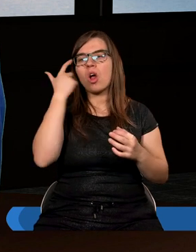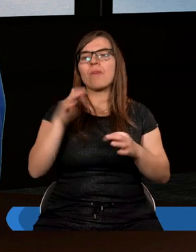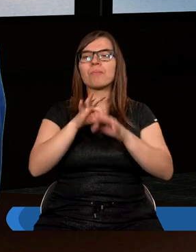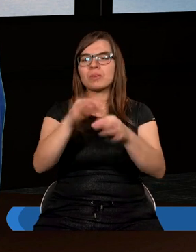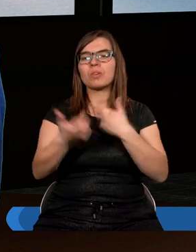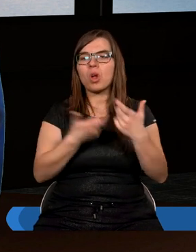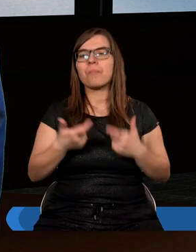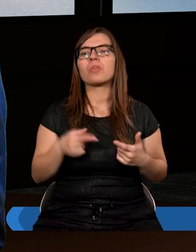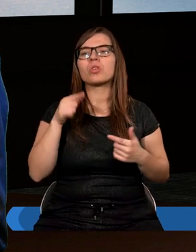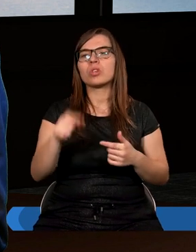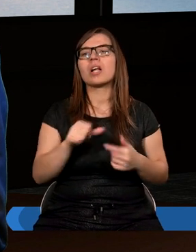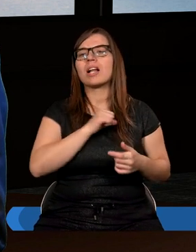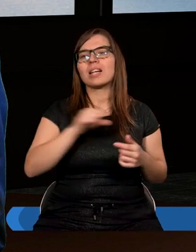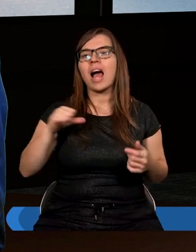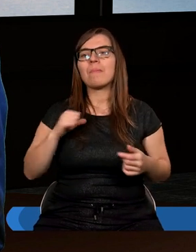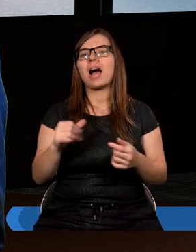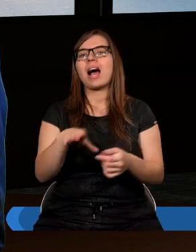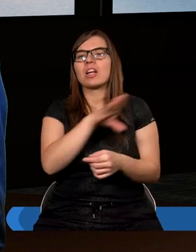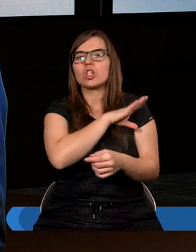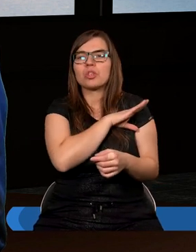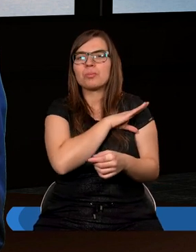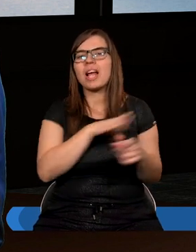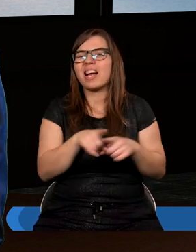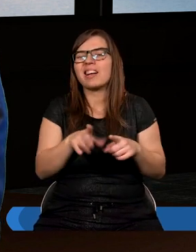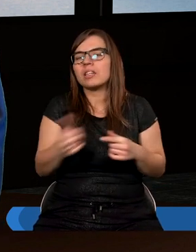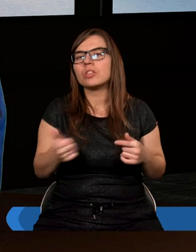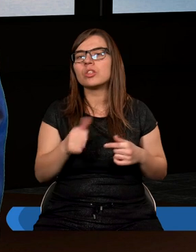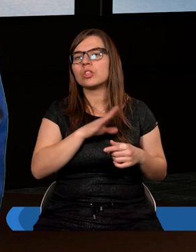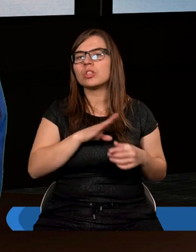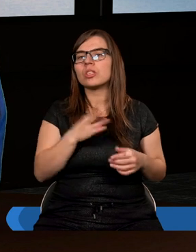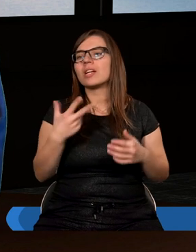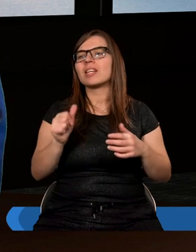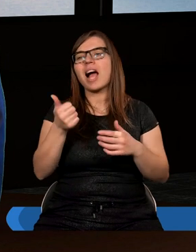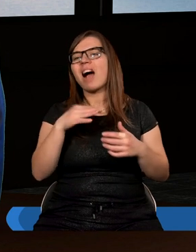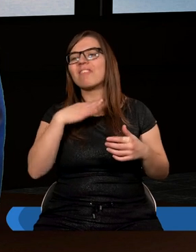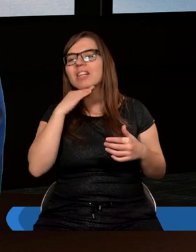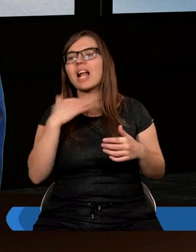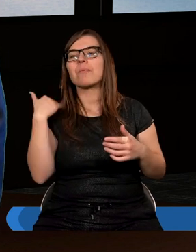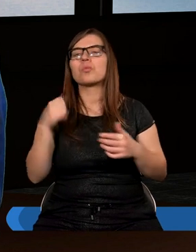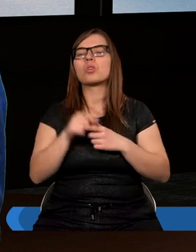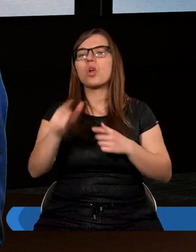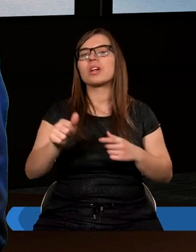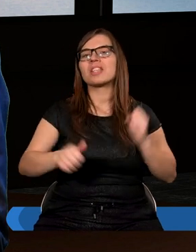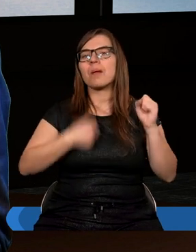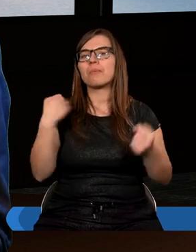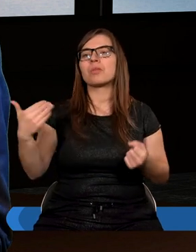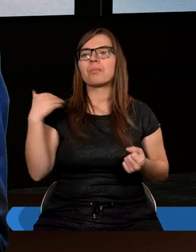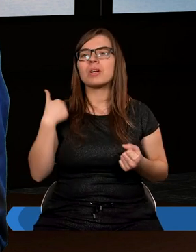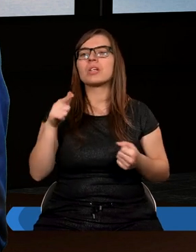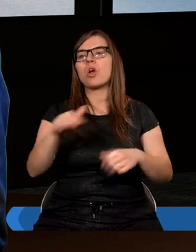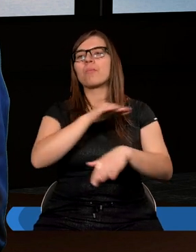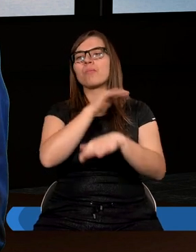pojednania, to sama śmierć no niejako nie wystarczyłaby do tego, żebyśmy byli zbawieni, ponieważ